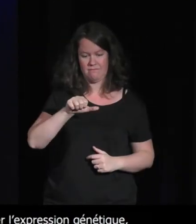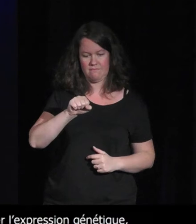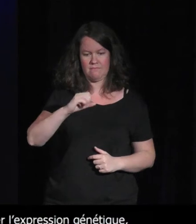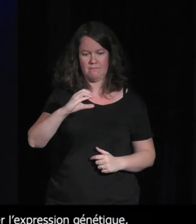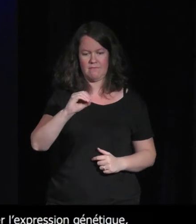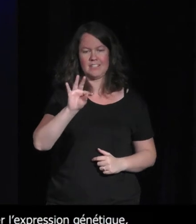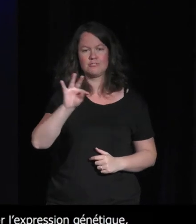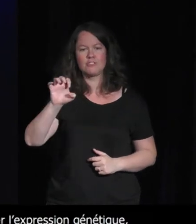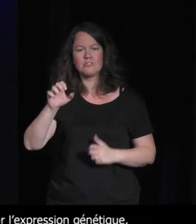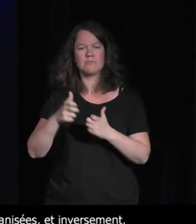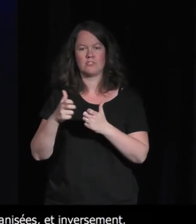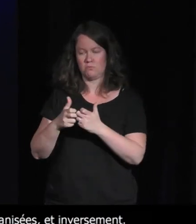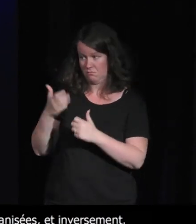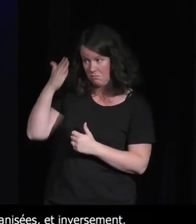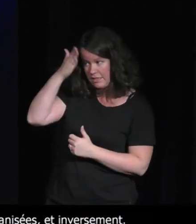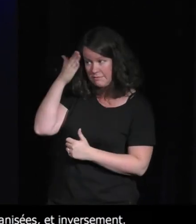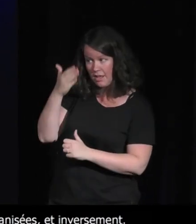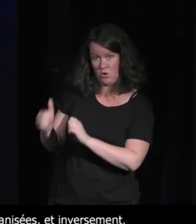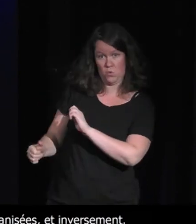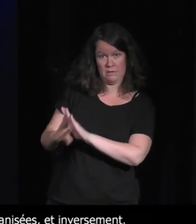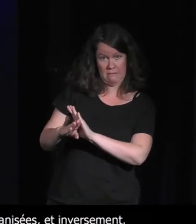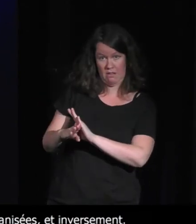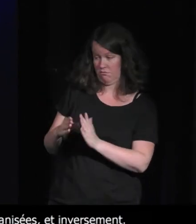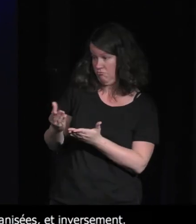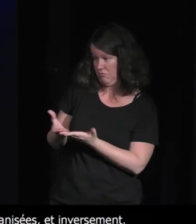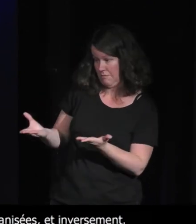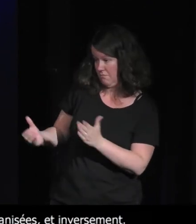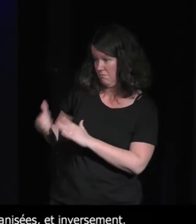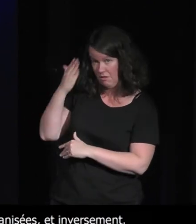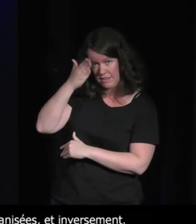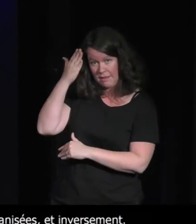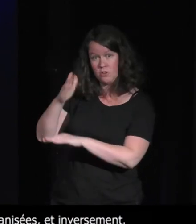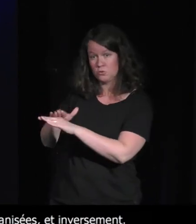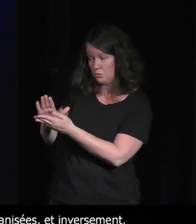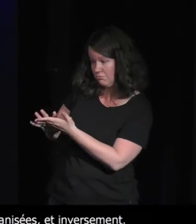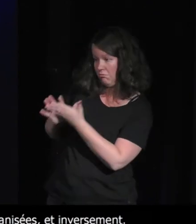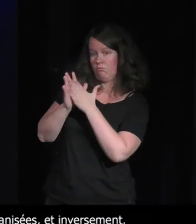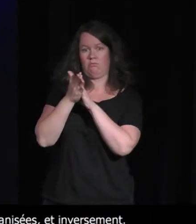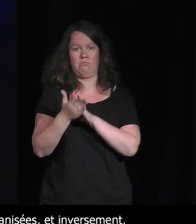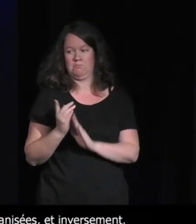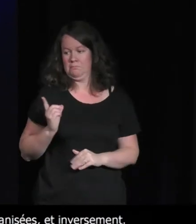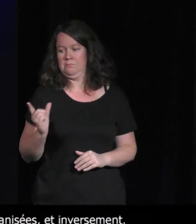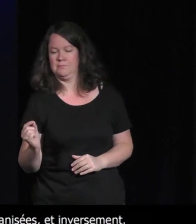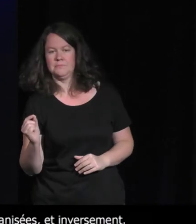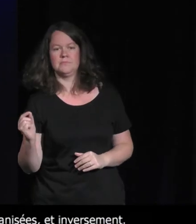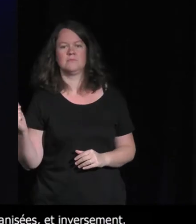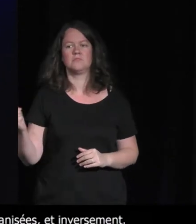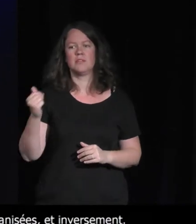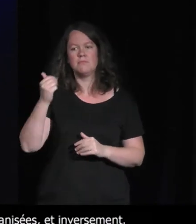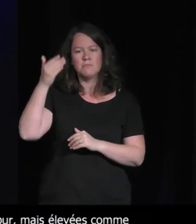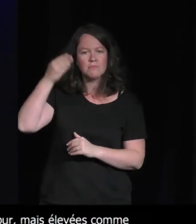de partenaire la mascotte c'est souvent un petit animal qui peut faire des commentaires